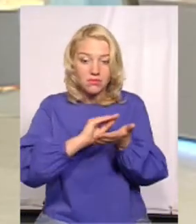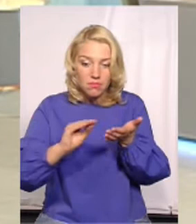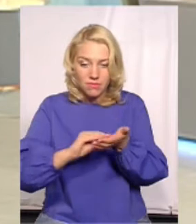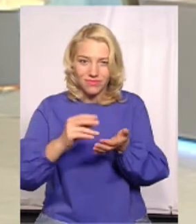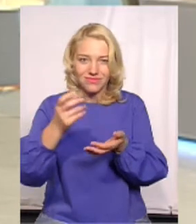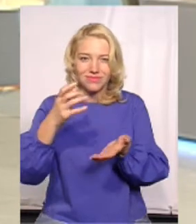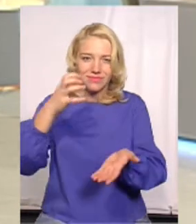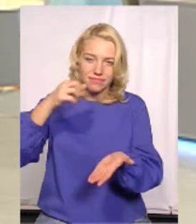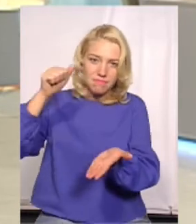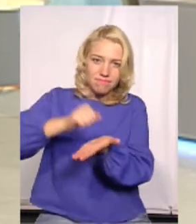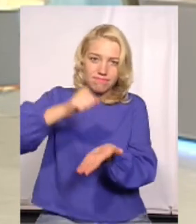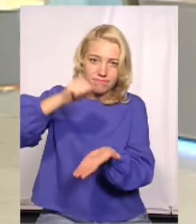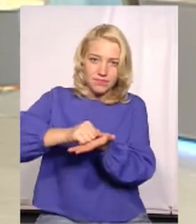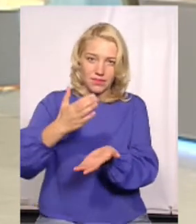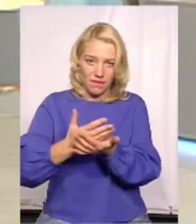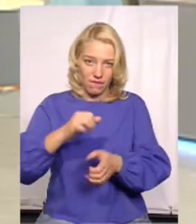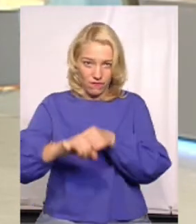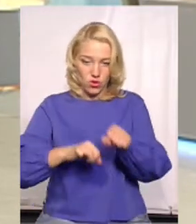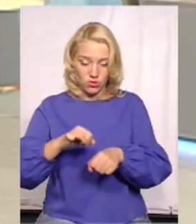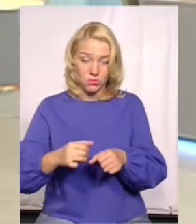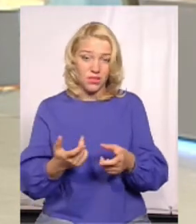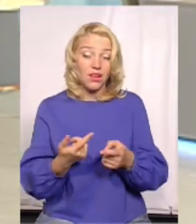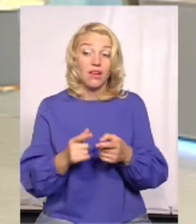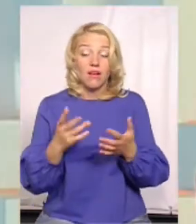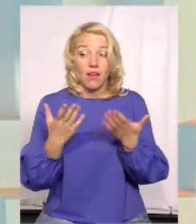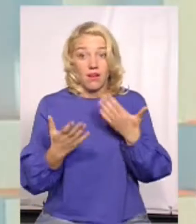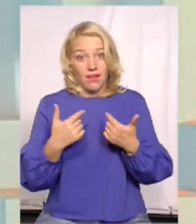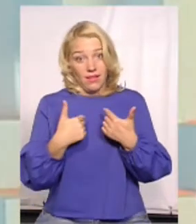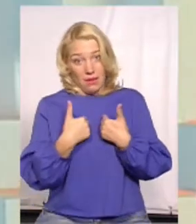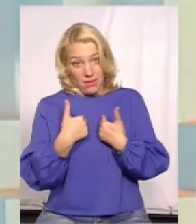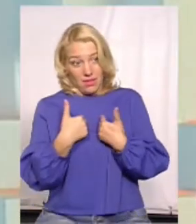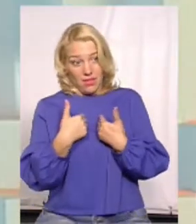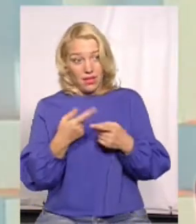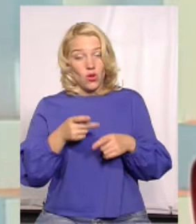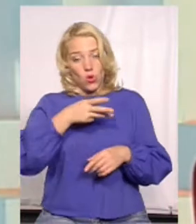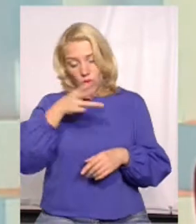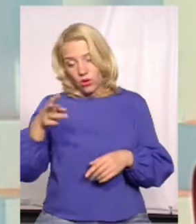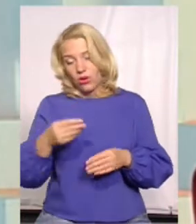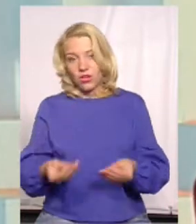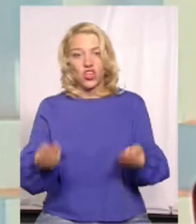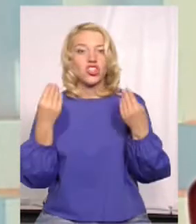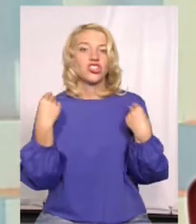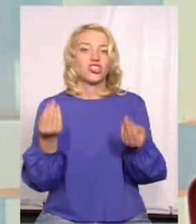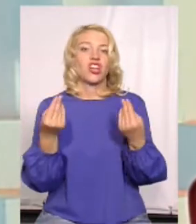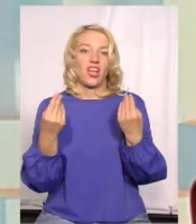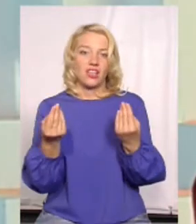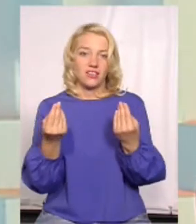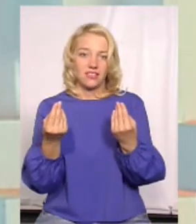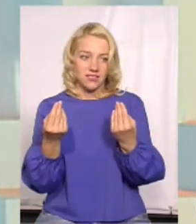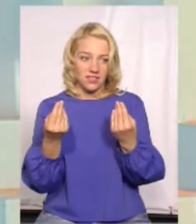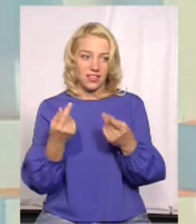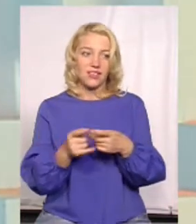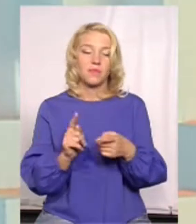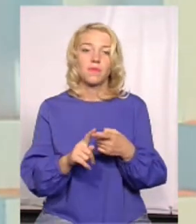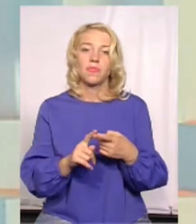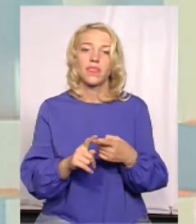Тобто, ну, звичайно, як на мене особисто, ролік шикарний. От, чесно, зізнаюсь, всім хмельячанам зізнають